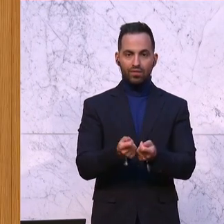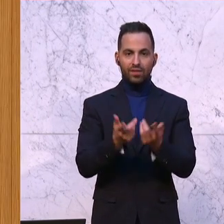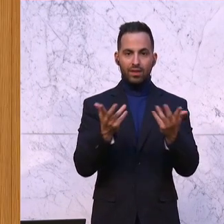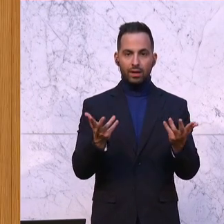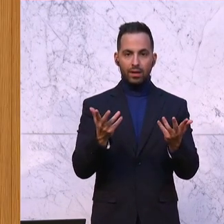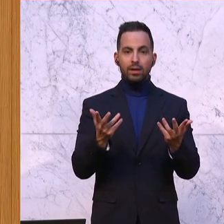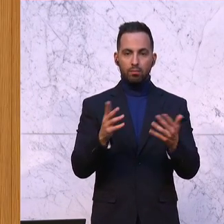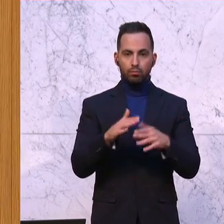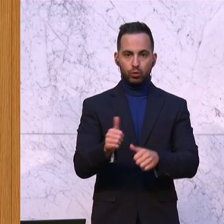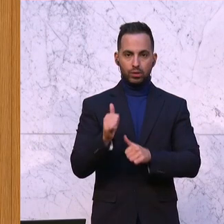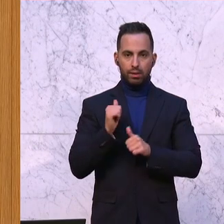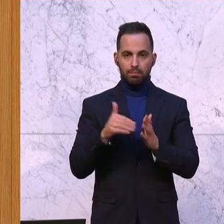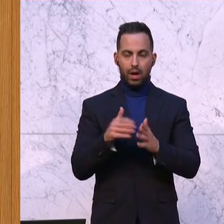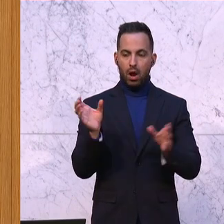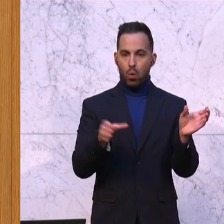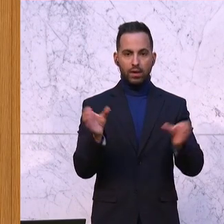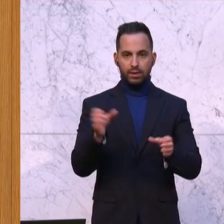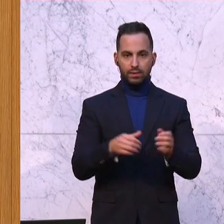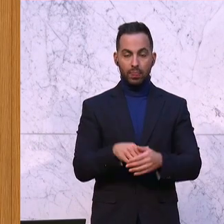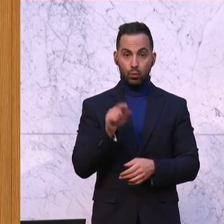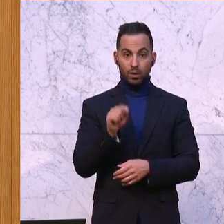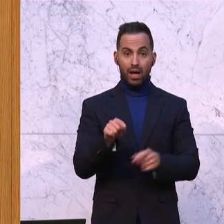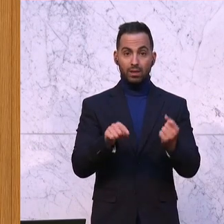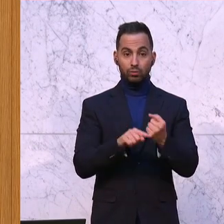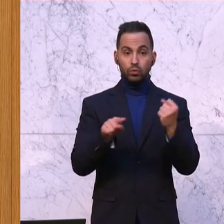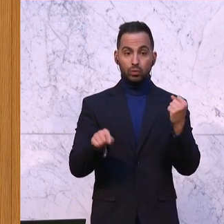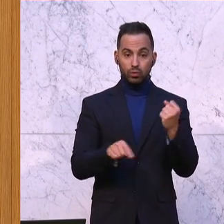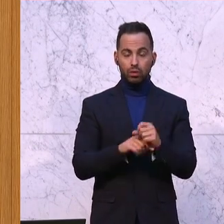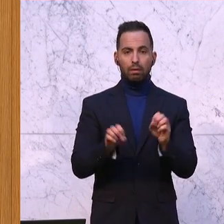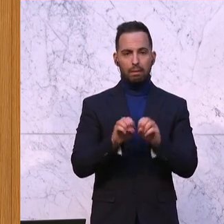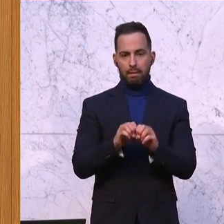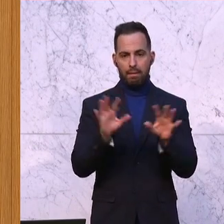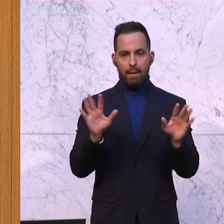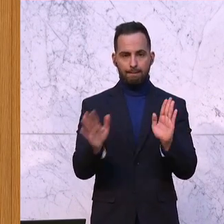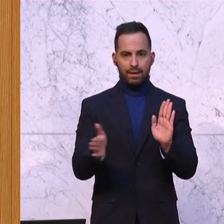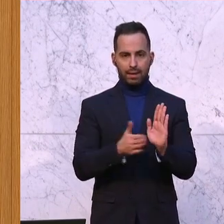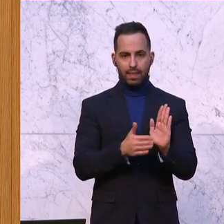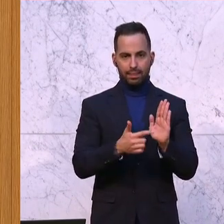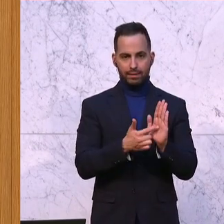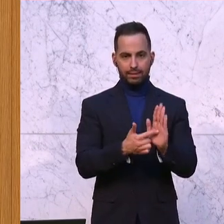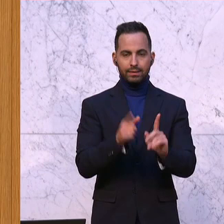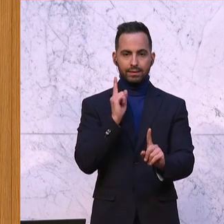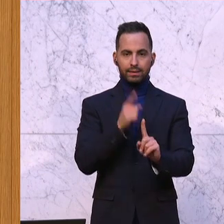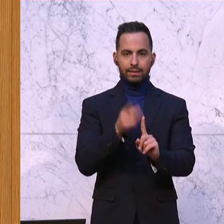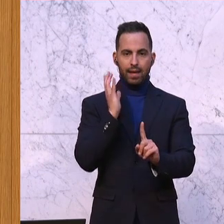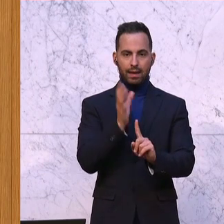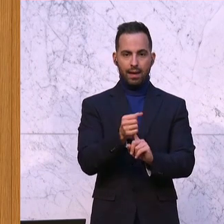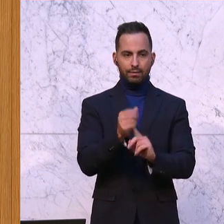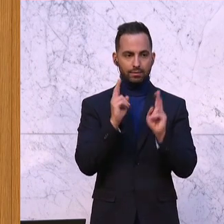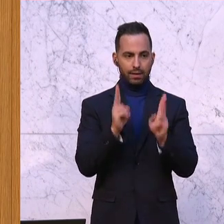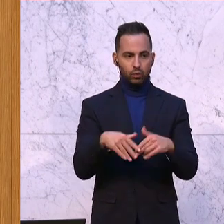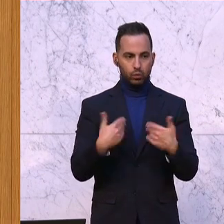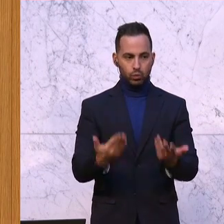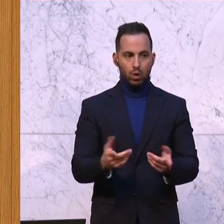einsetzbares Bundesheer. Und dieses Budget ist ein deutliches Bekenntnis, um diese Ziele zu erreichen und